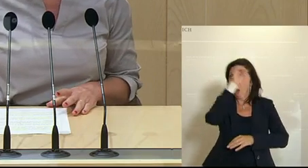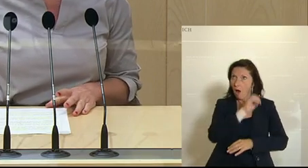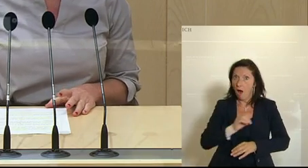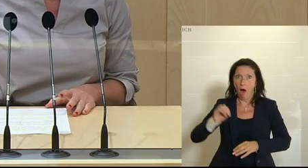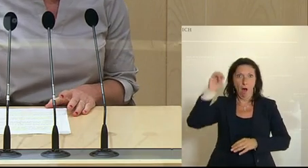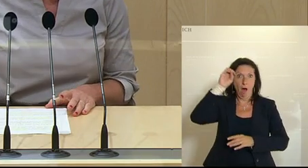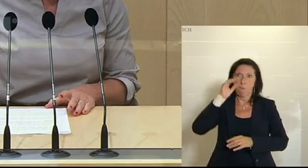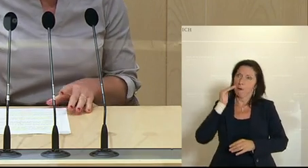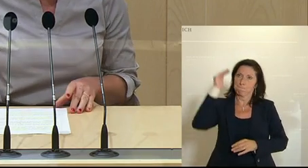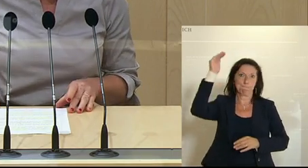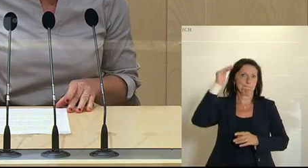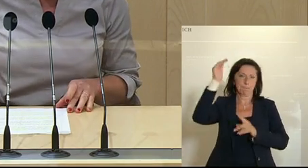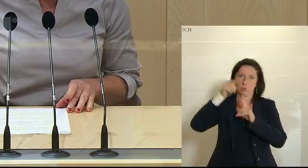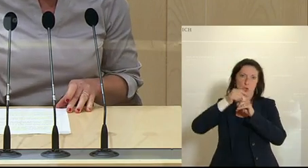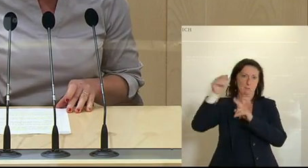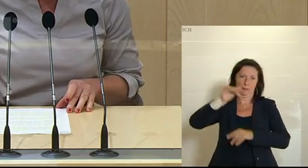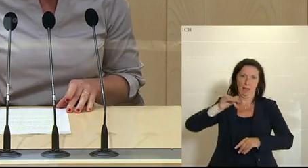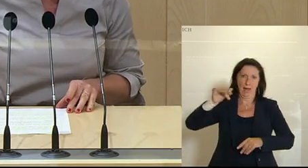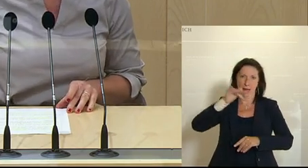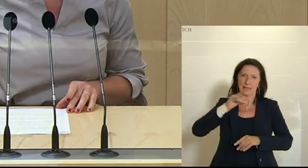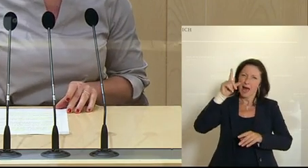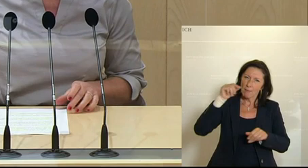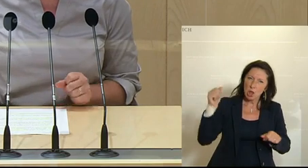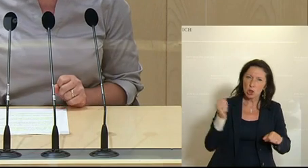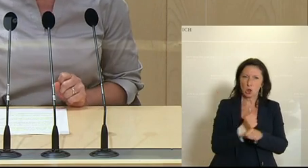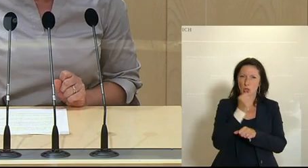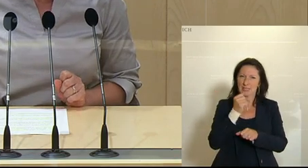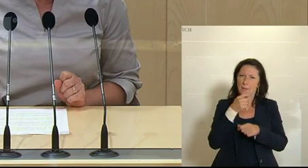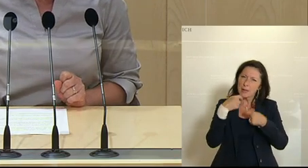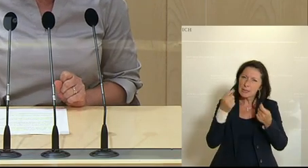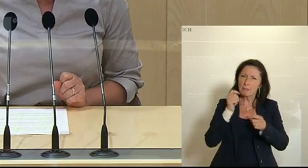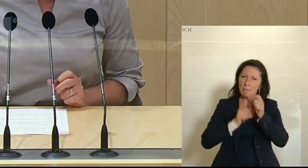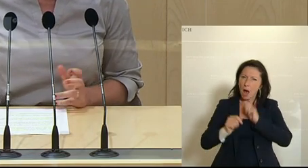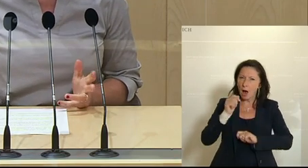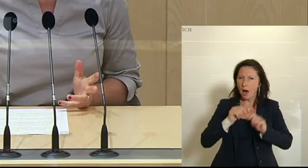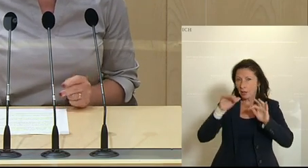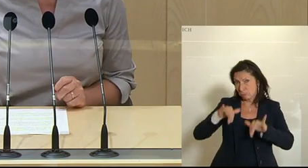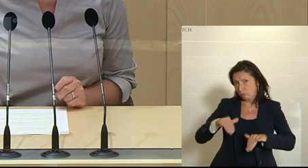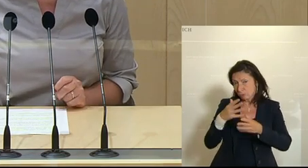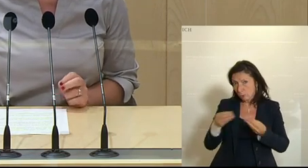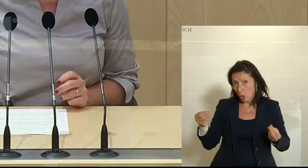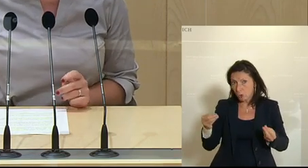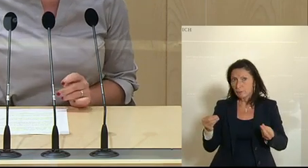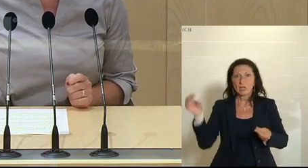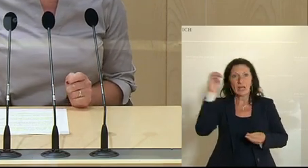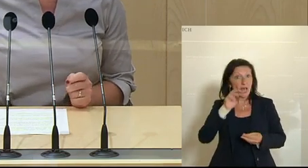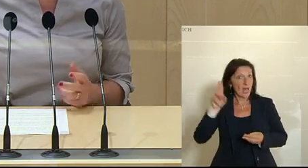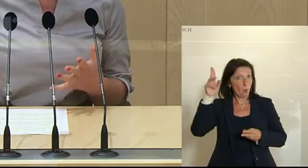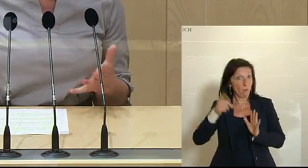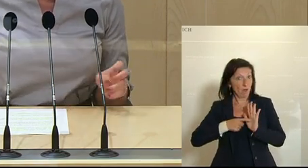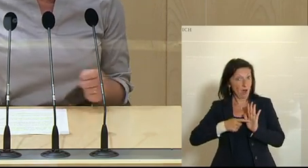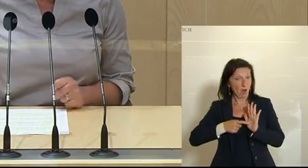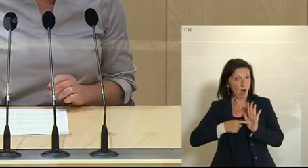Defizite in manchen Bereichen unserer heimischen Gewässer, die es zu beheben gibt. Dies verlangt auch die Europäische Union